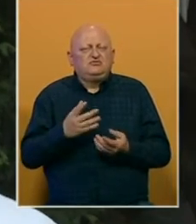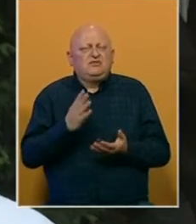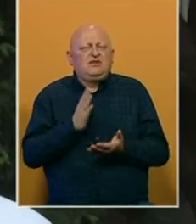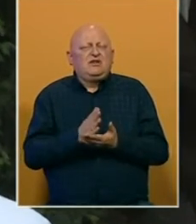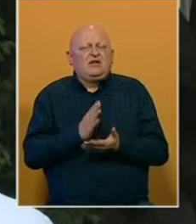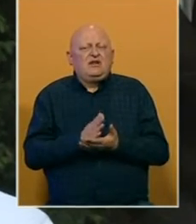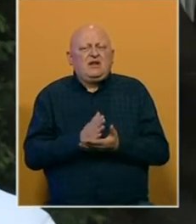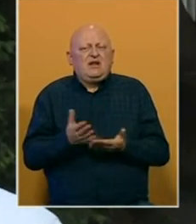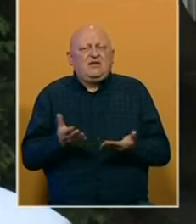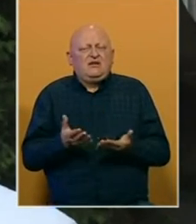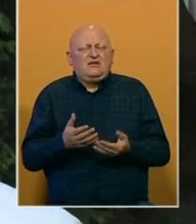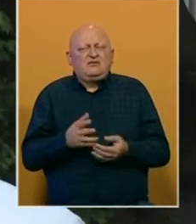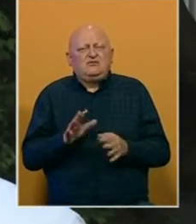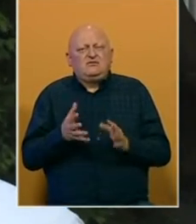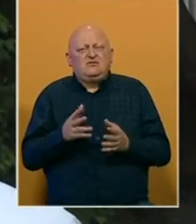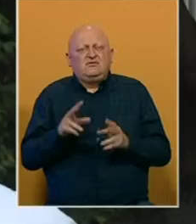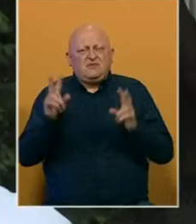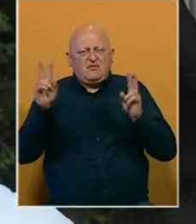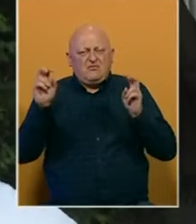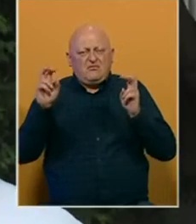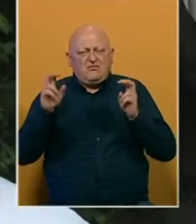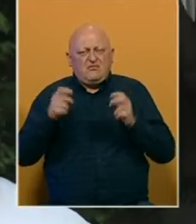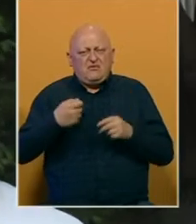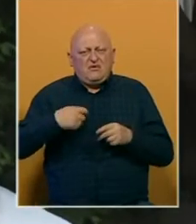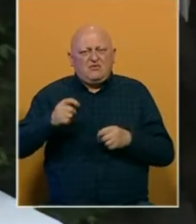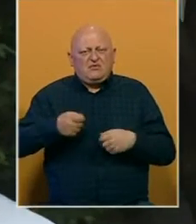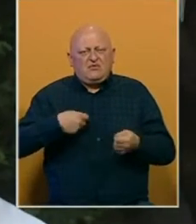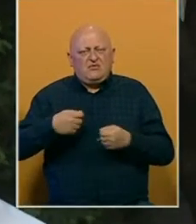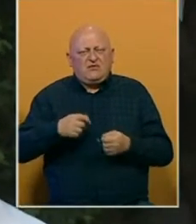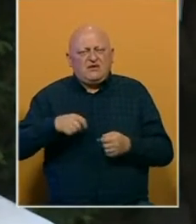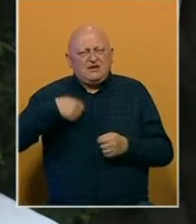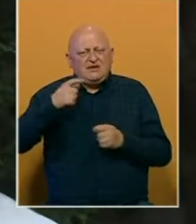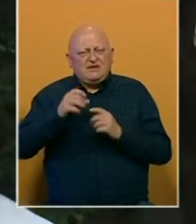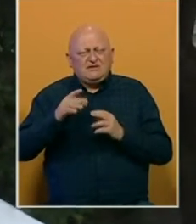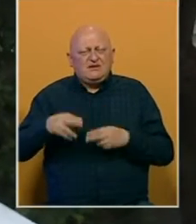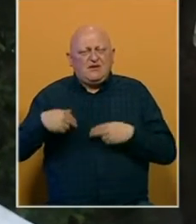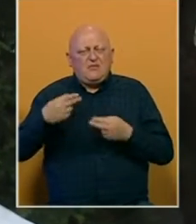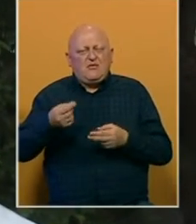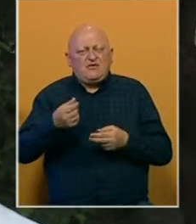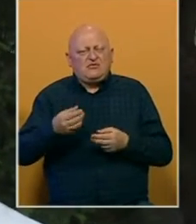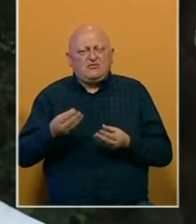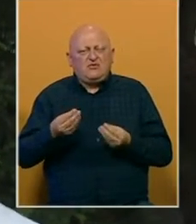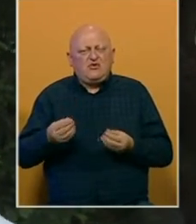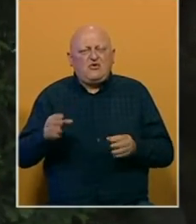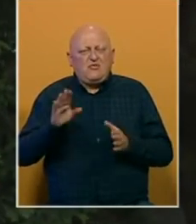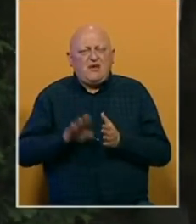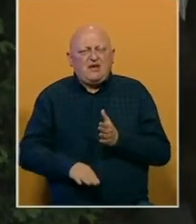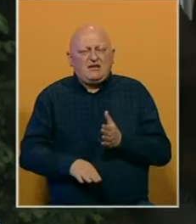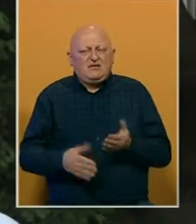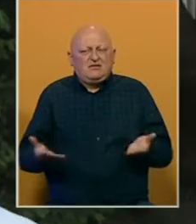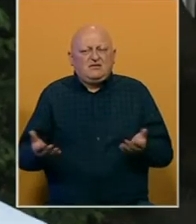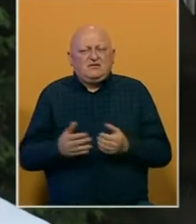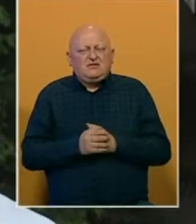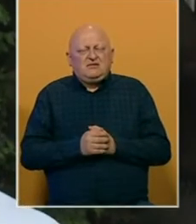čak pod navodnicima iskuplja od proizvodnje serije jer je povrat novca puno manji. Tako da